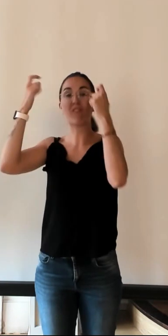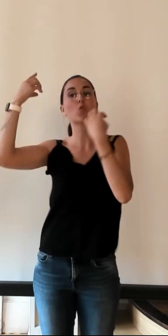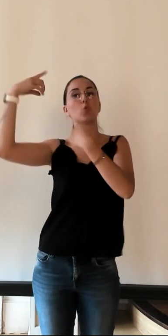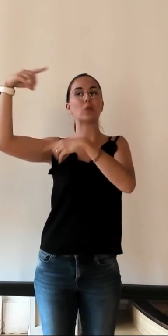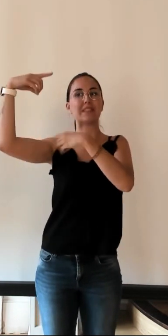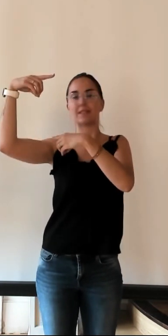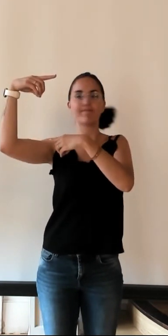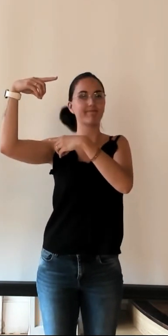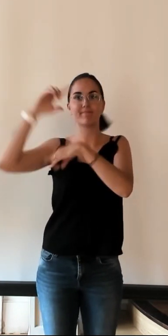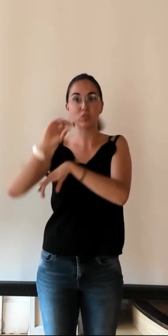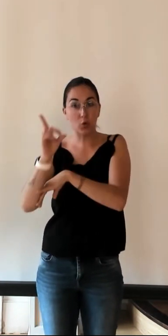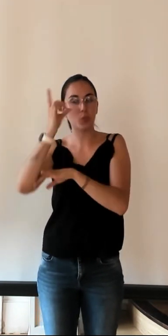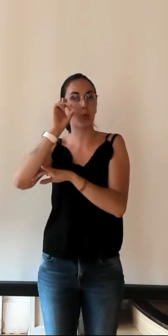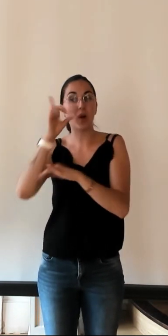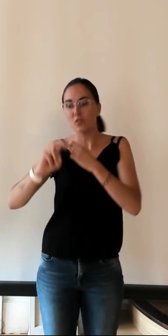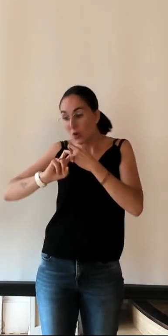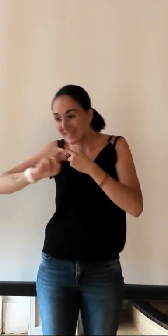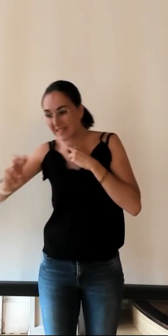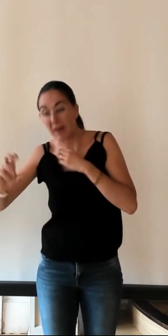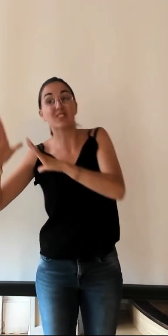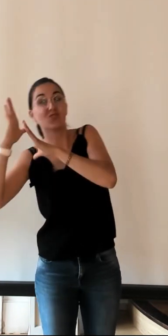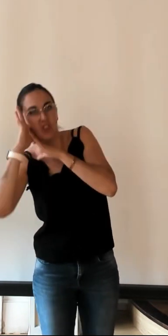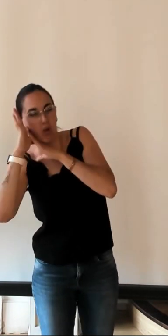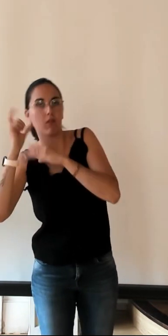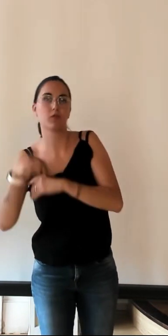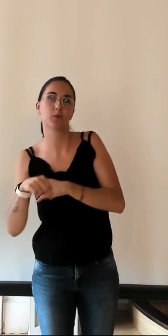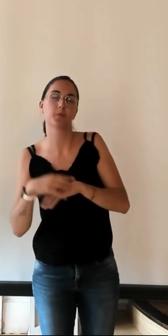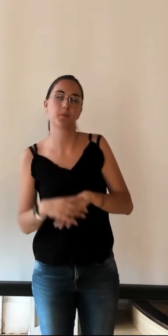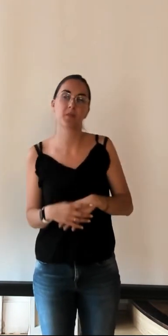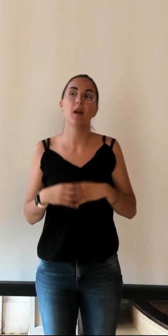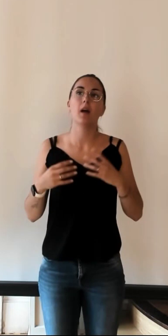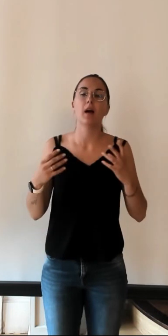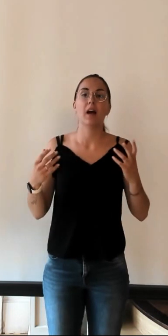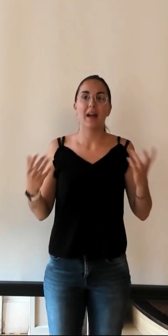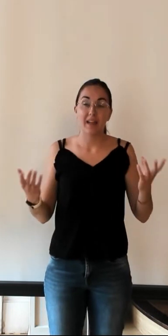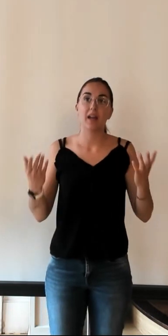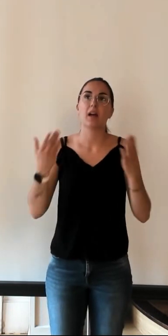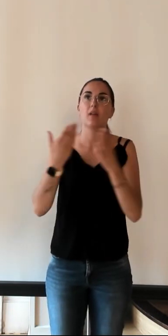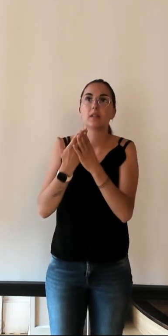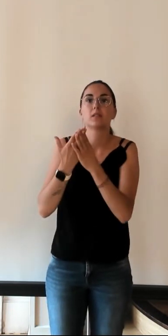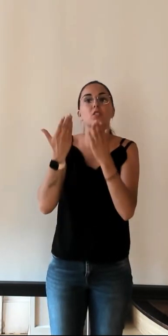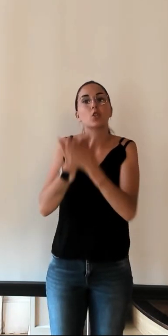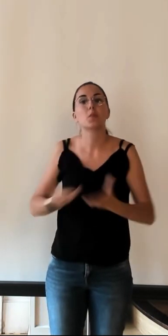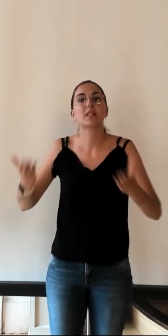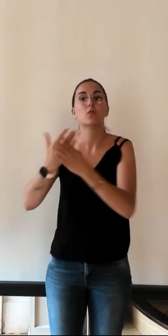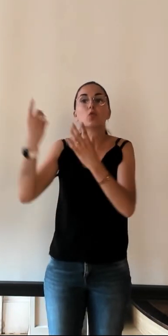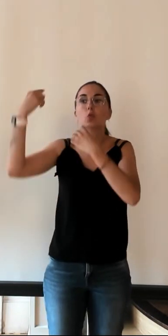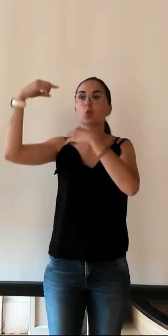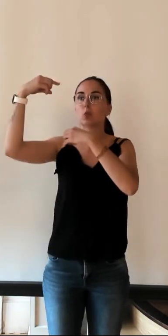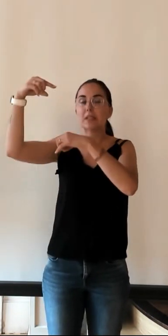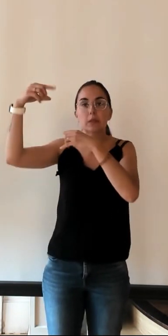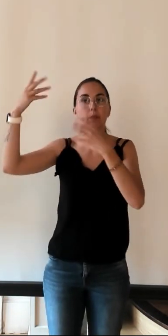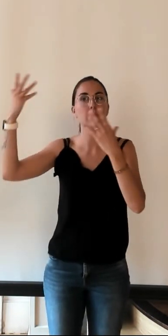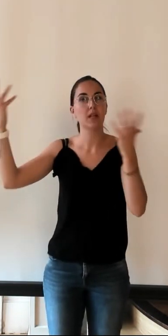déplacement et de nuitée. Après, le tourisme, en fait, c'est l'organisation